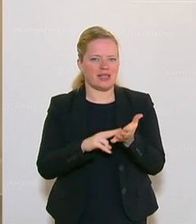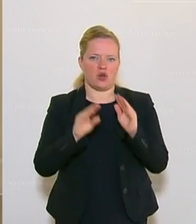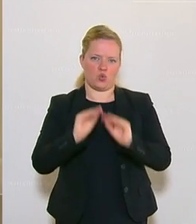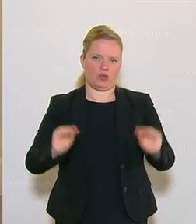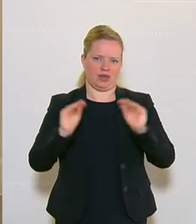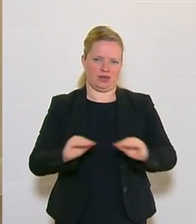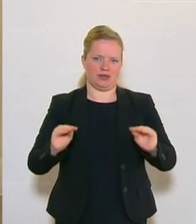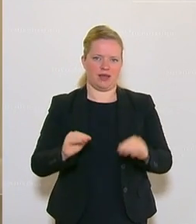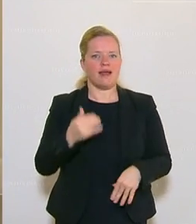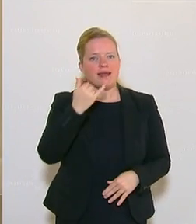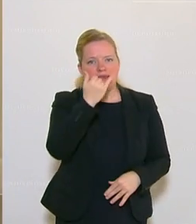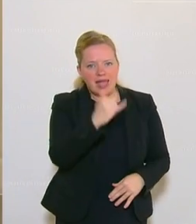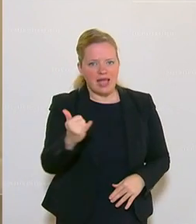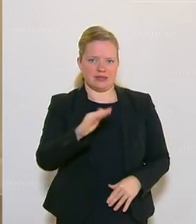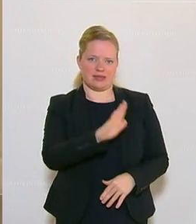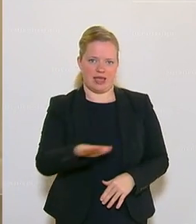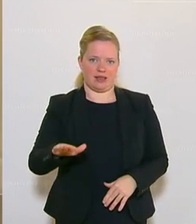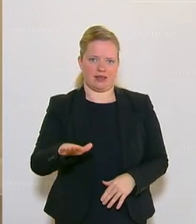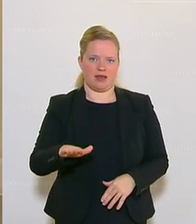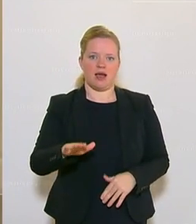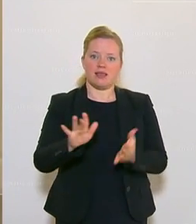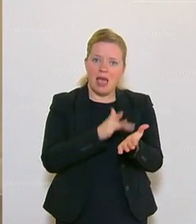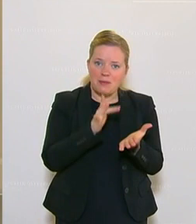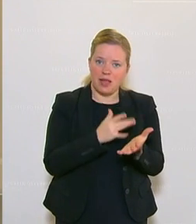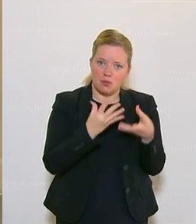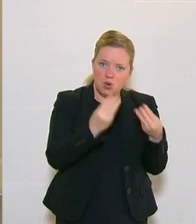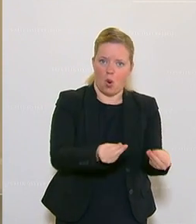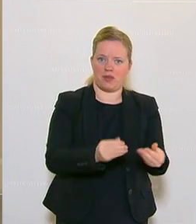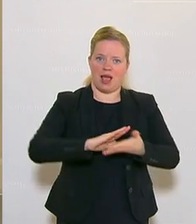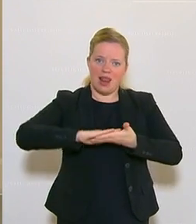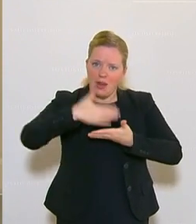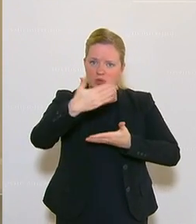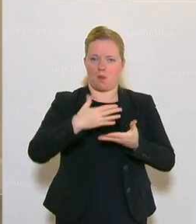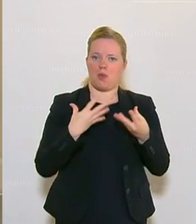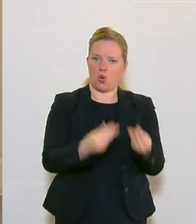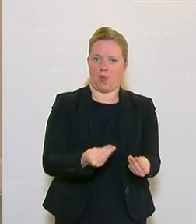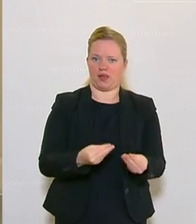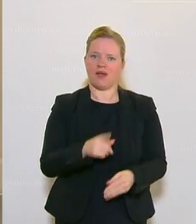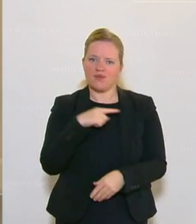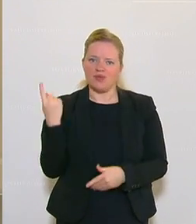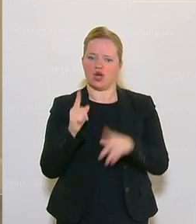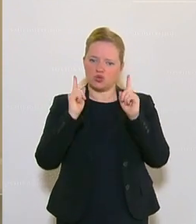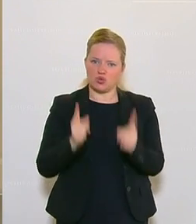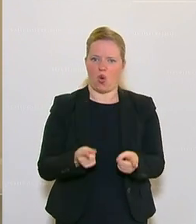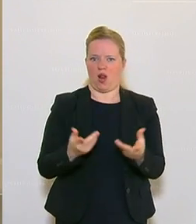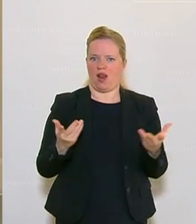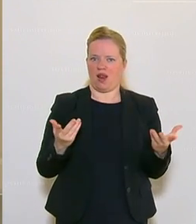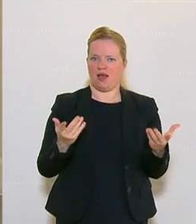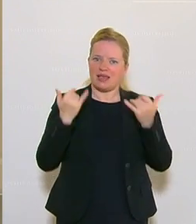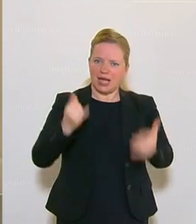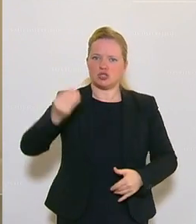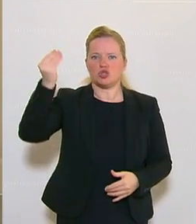so, es sein soll. Jedes Kind sein und ihr Tablet und ihren Laptop dafür bereitstellen. Holen wir die Schulen aus dem